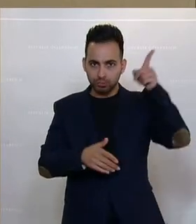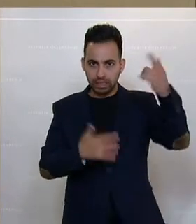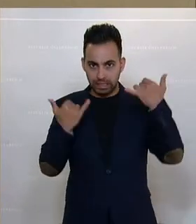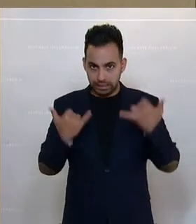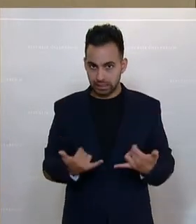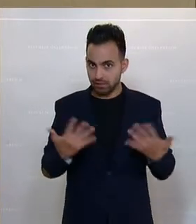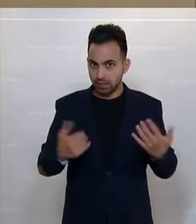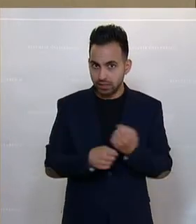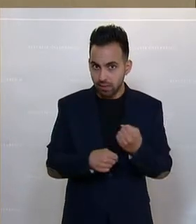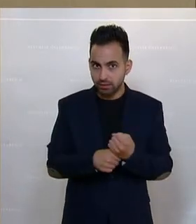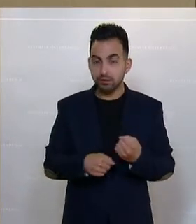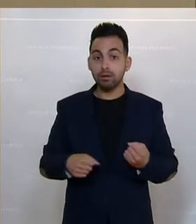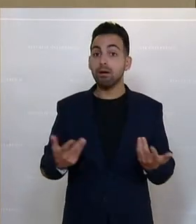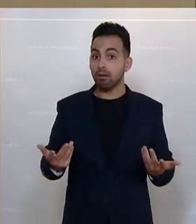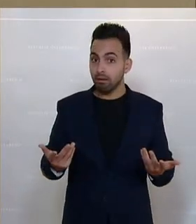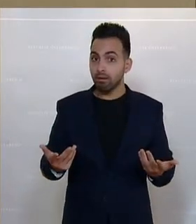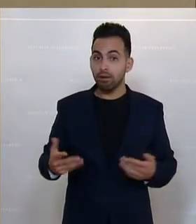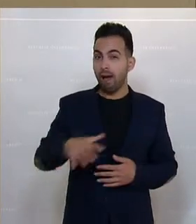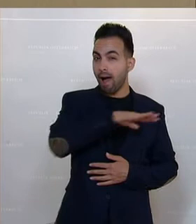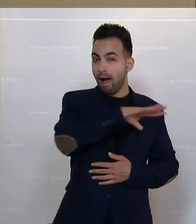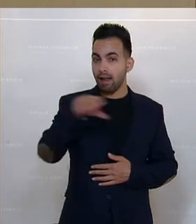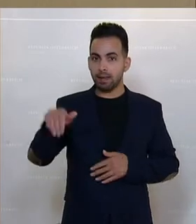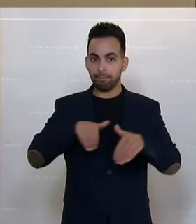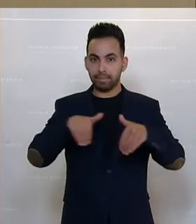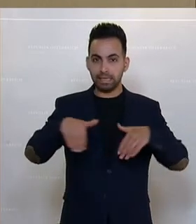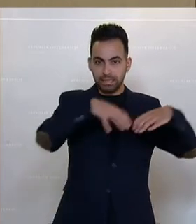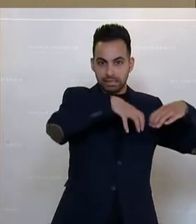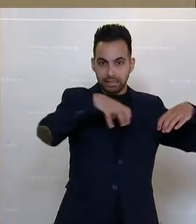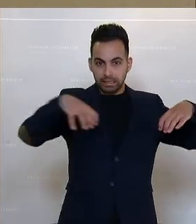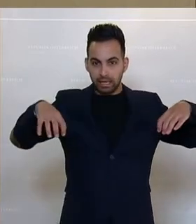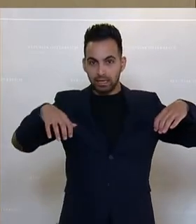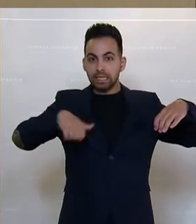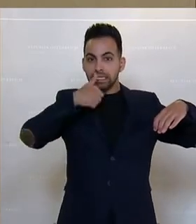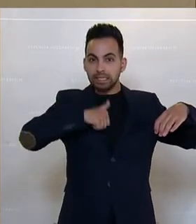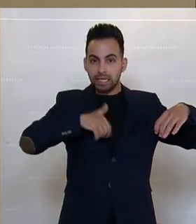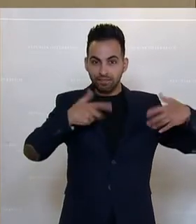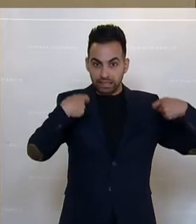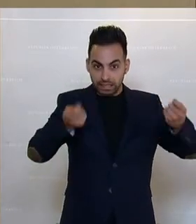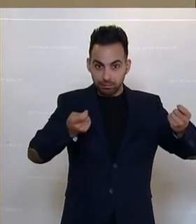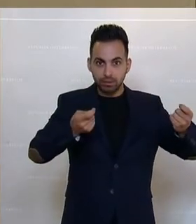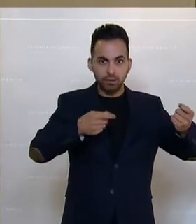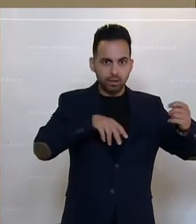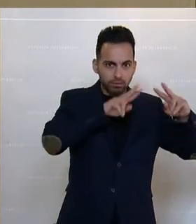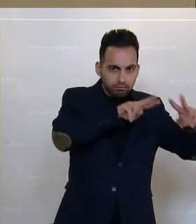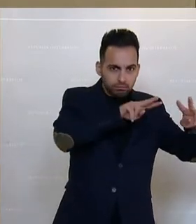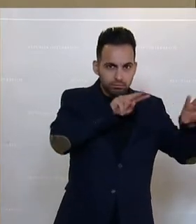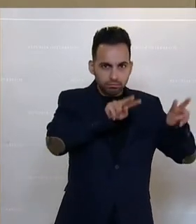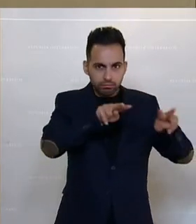jetzt alle Ressorts in Island ersucht, im Rahmen der Krise